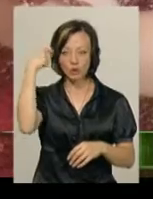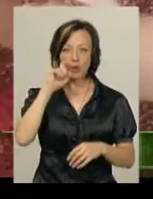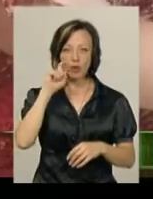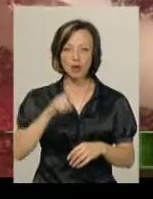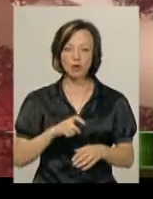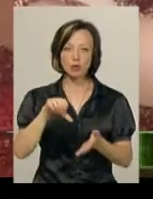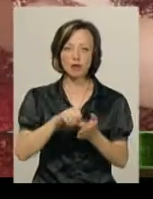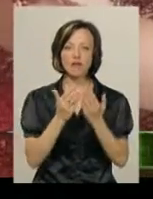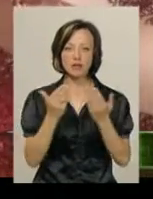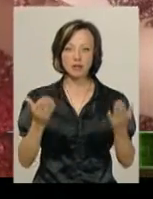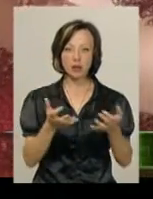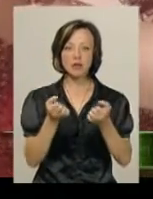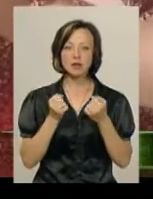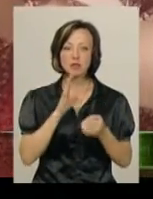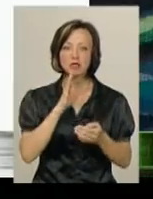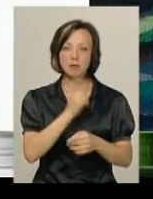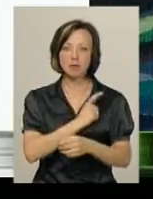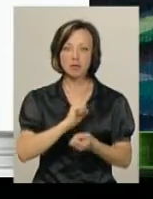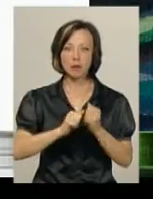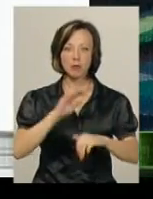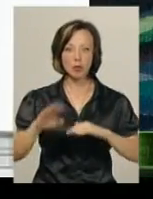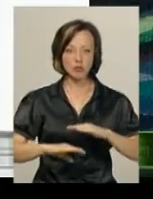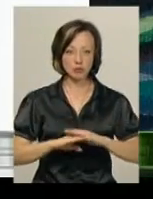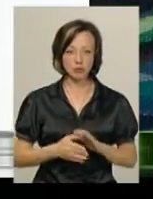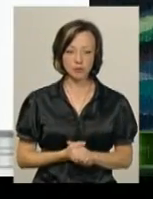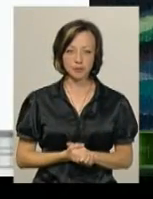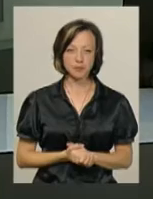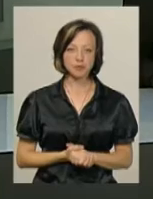художній виставці отримала ткаля з Кам'янця-Подільського Юлія Степанюк.